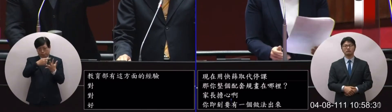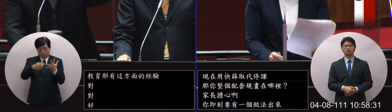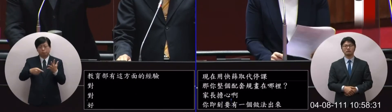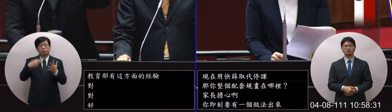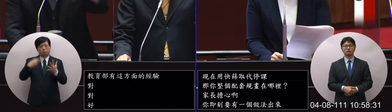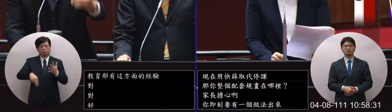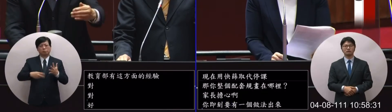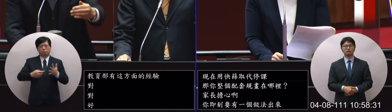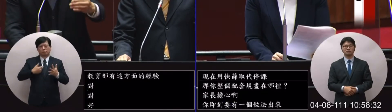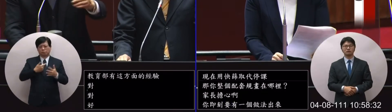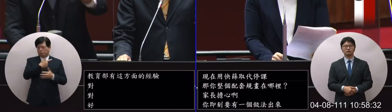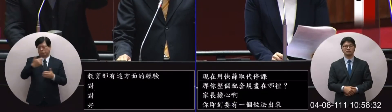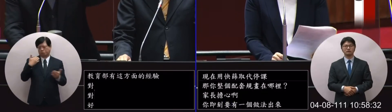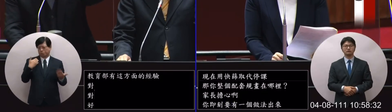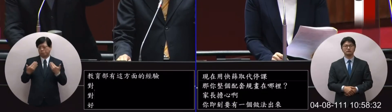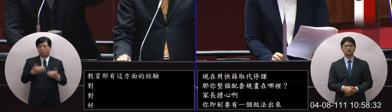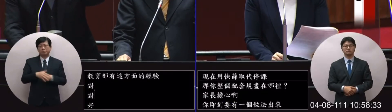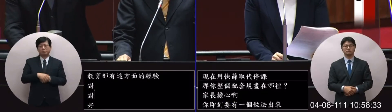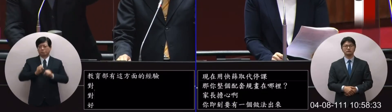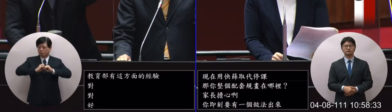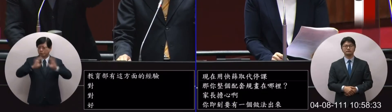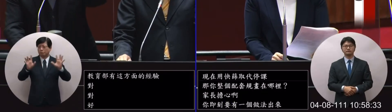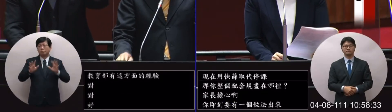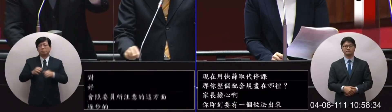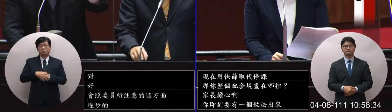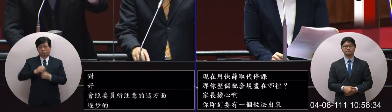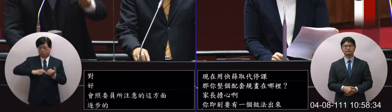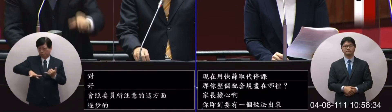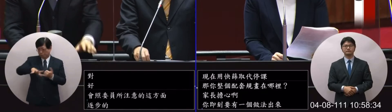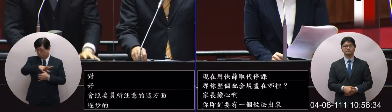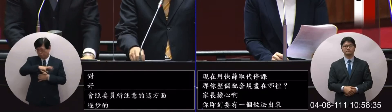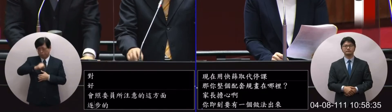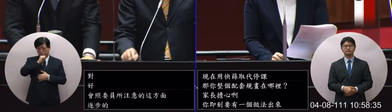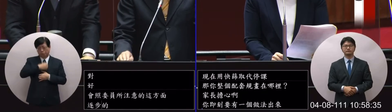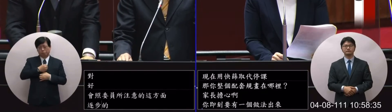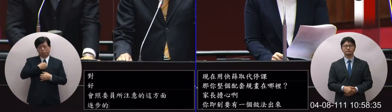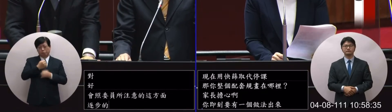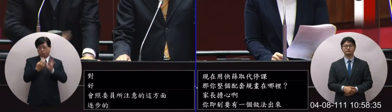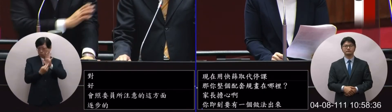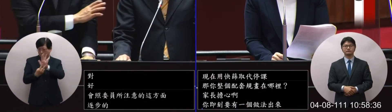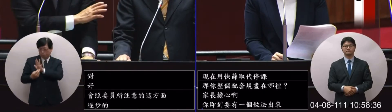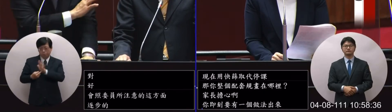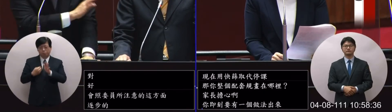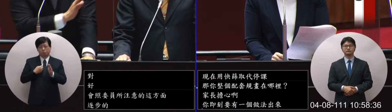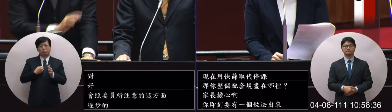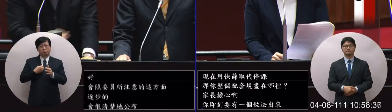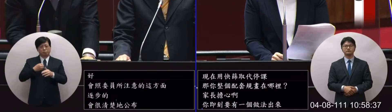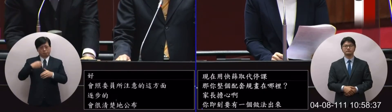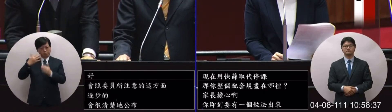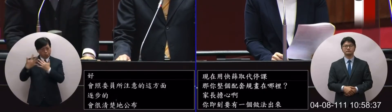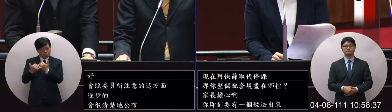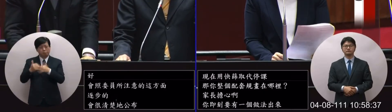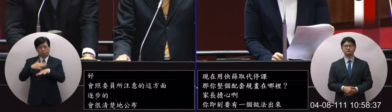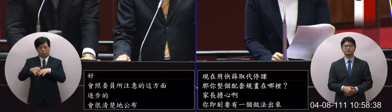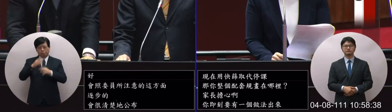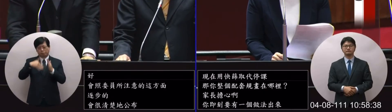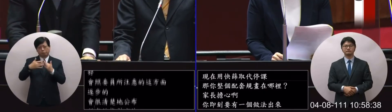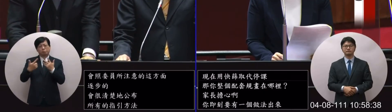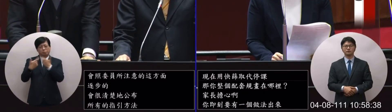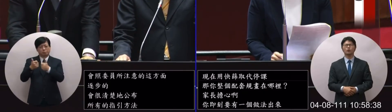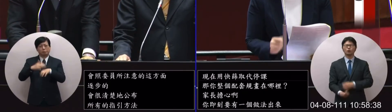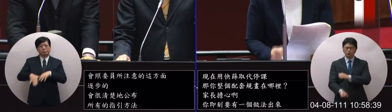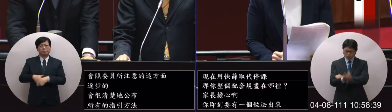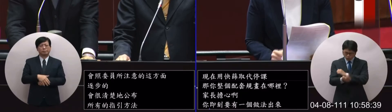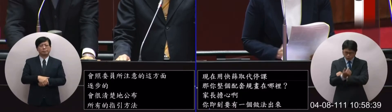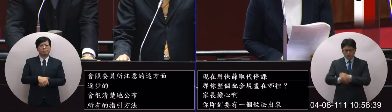而且會很清楚的公佈所有的指引方法這個也學校都會配合來做要